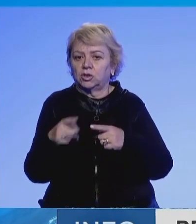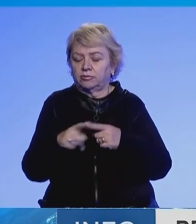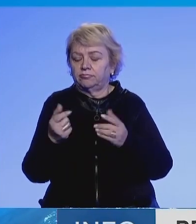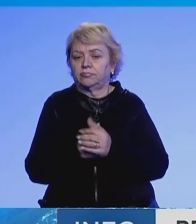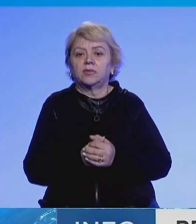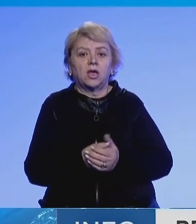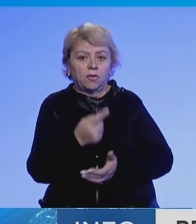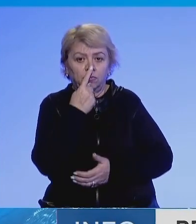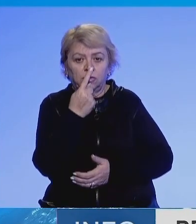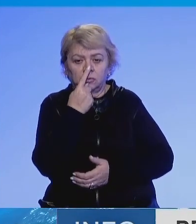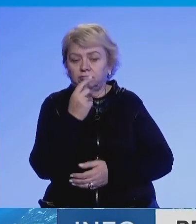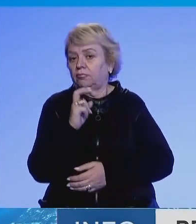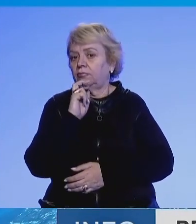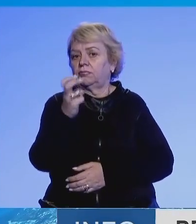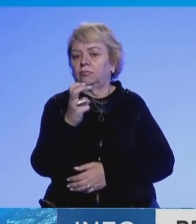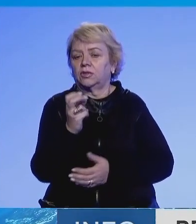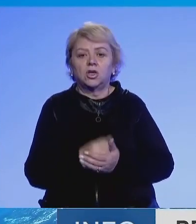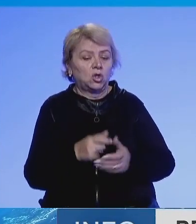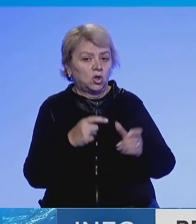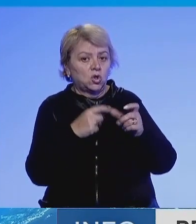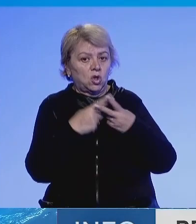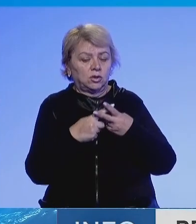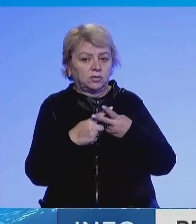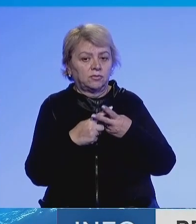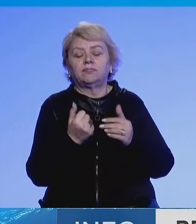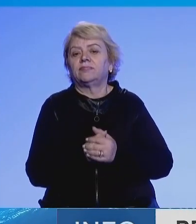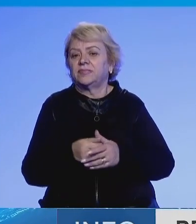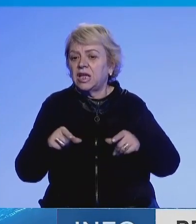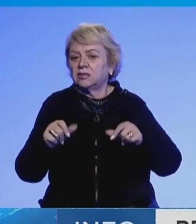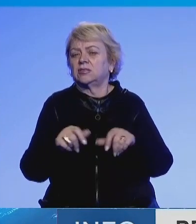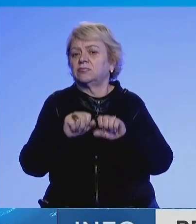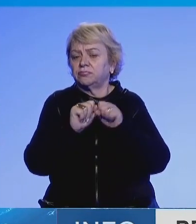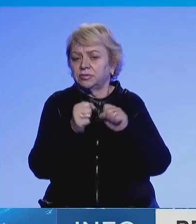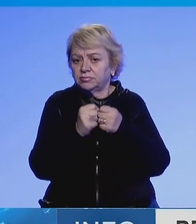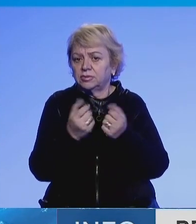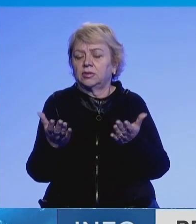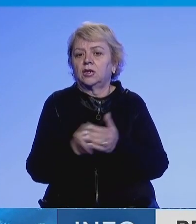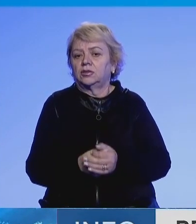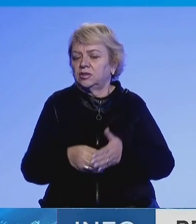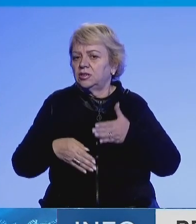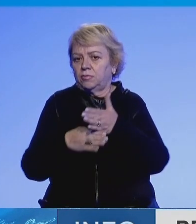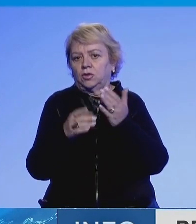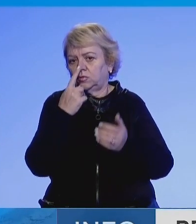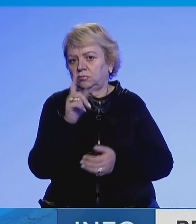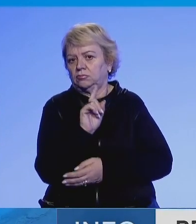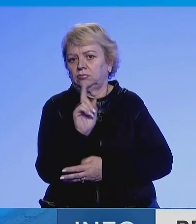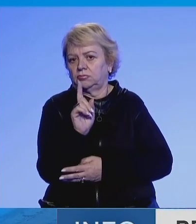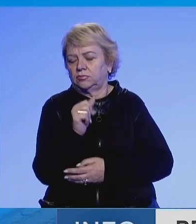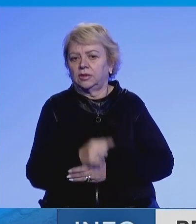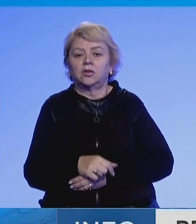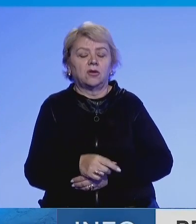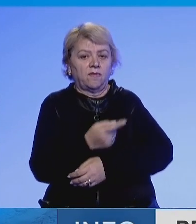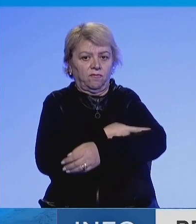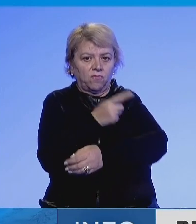fundit të Moskës pa përgjigje, Scholz thëse, taktikat e tokës e djegur nuk do të ndimojnë rusin të fitoj luftën, ato vetëm do të